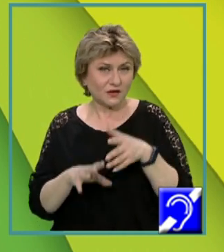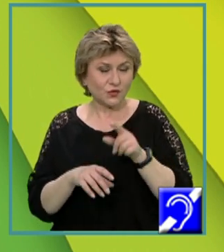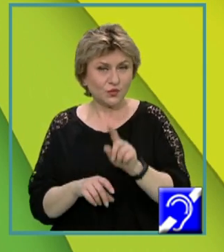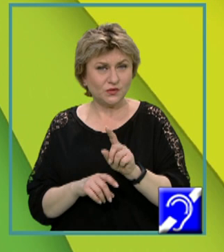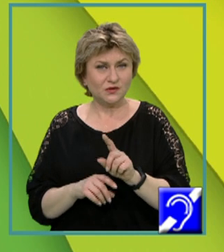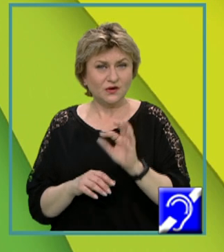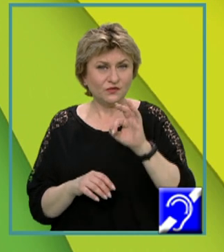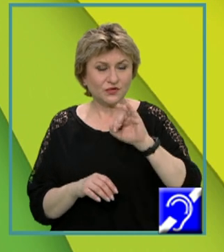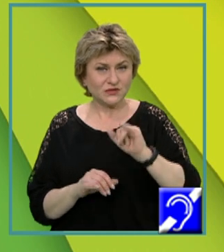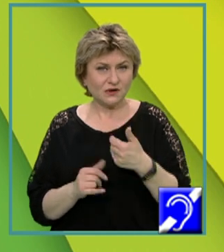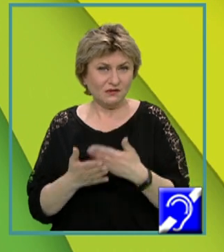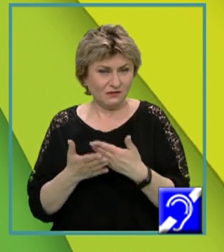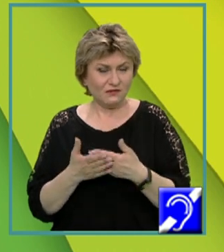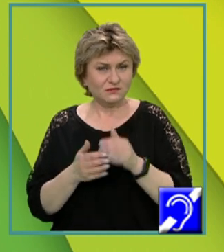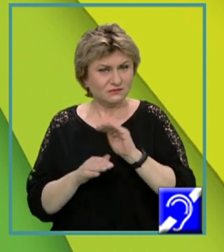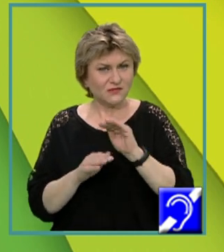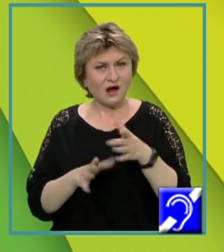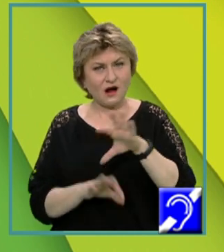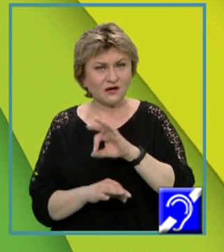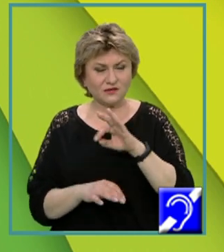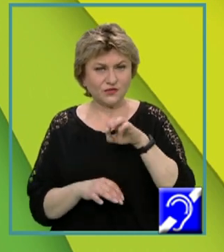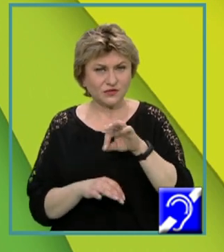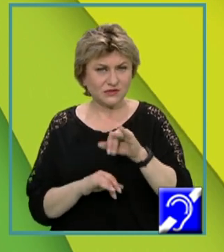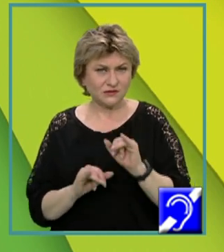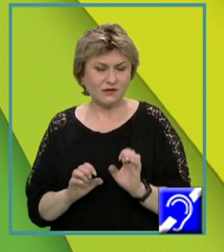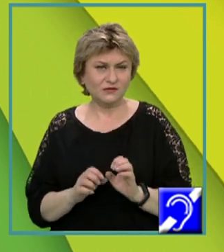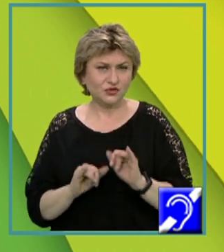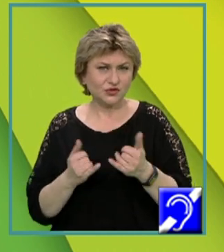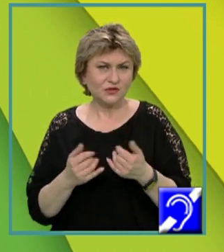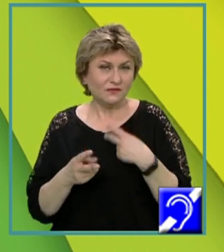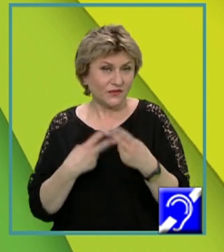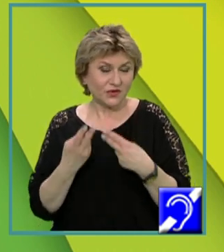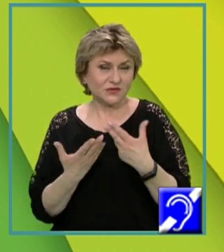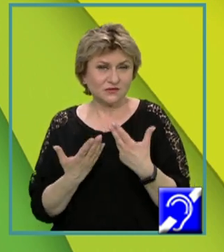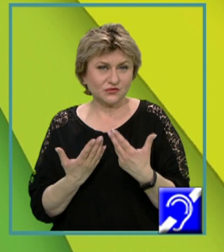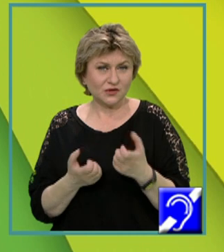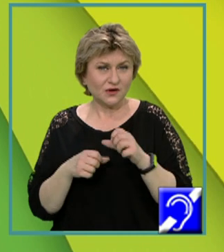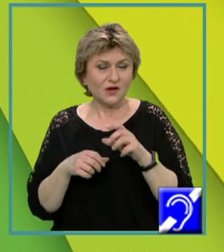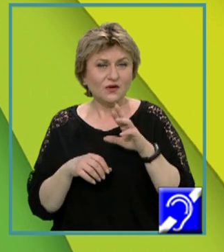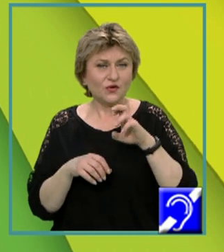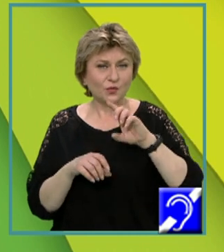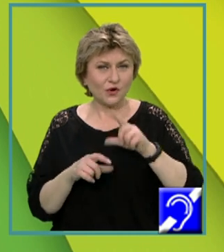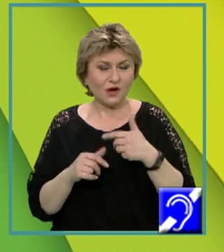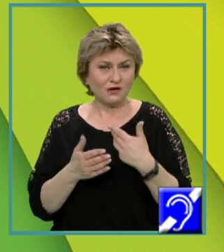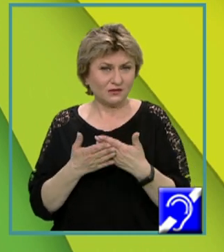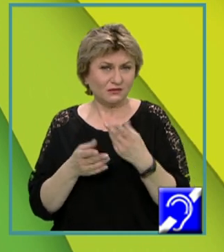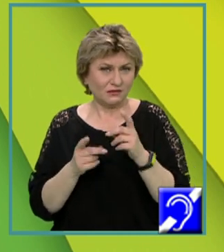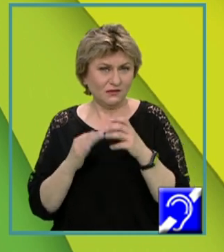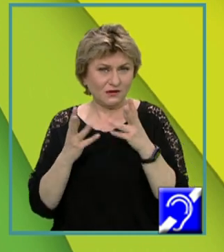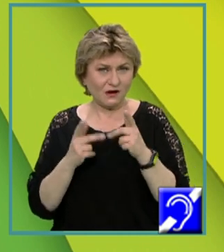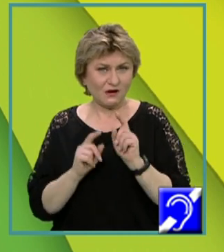funcția CMMMC apelează o altă funcție, funcția CMMMC, folosind formula de calcul,